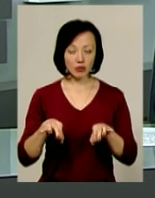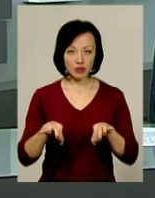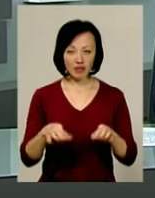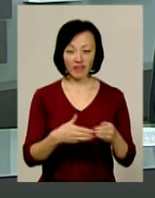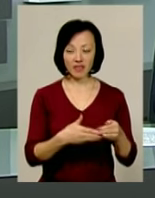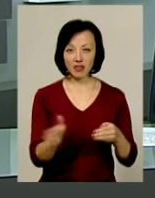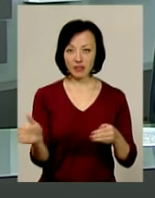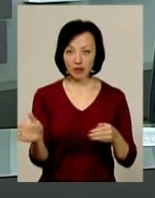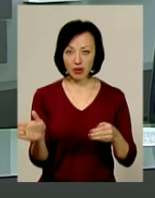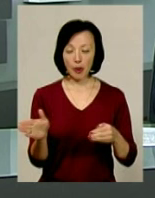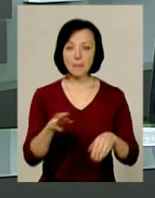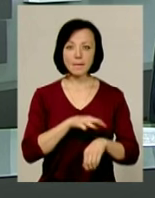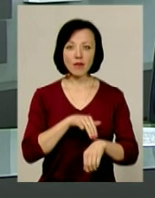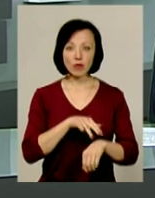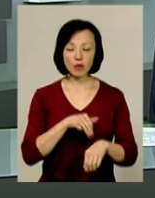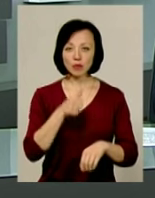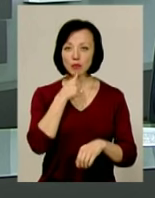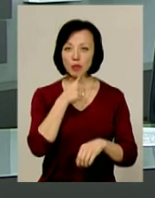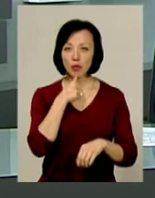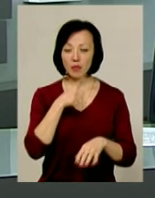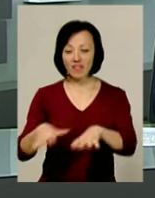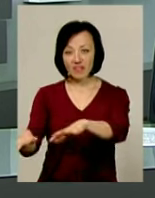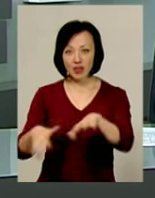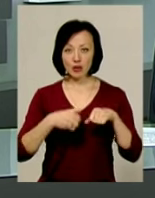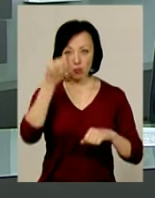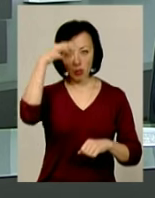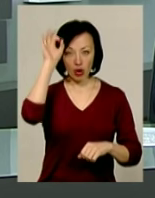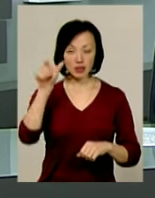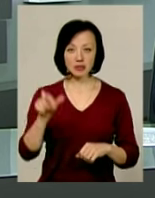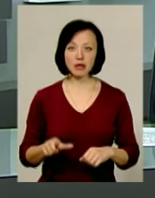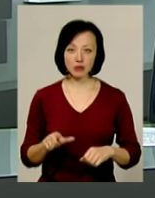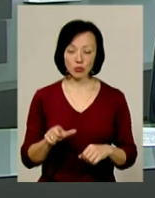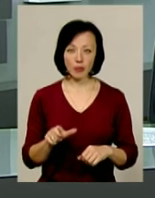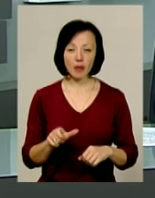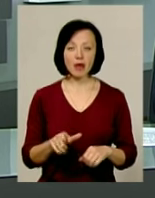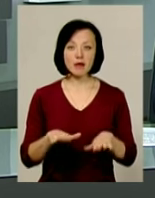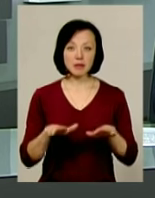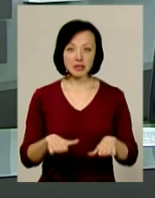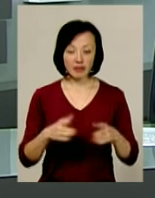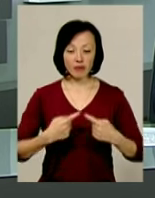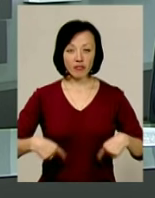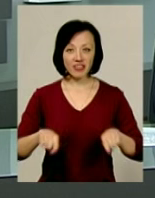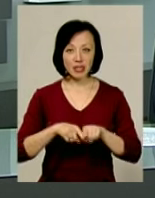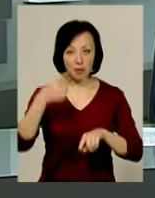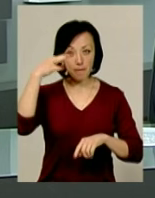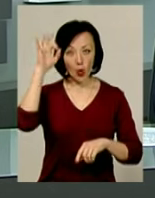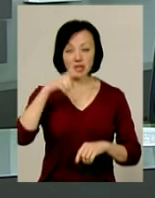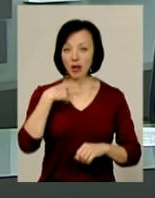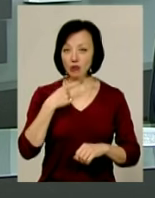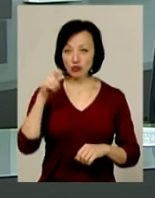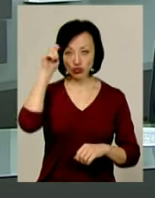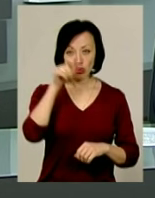двері машини правоохоронців і спробував витягнути поліцейського із салону. У місцевому відділі поліції кажуть,